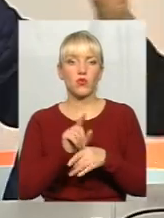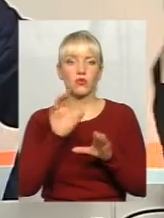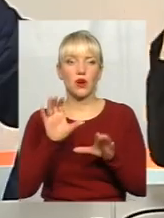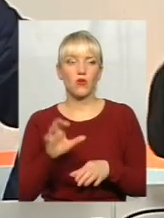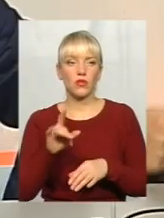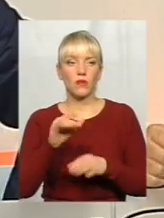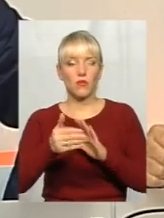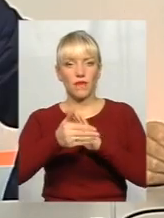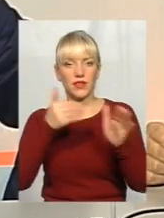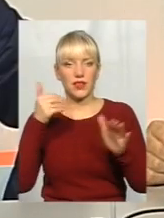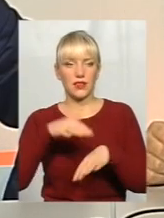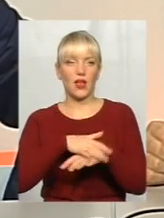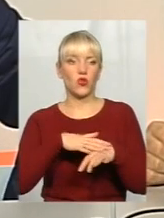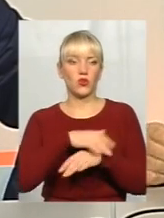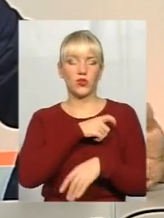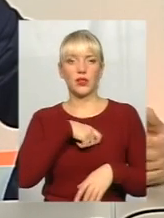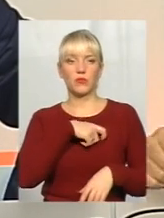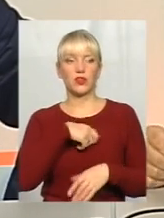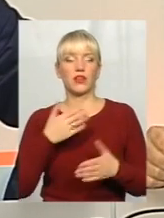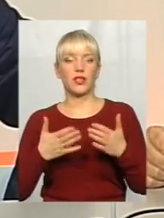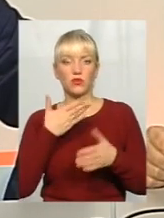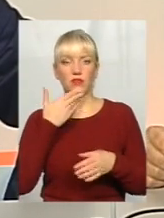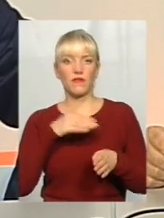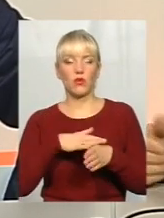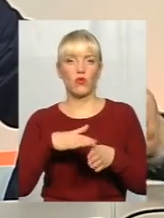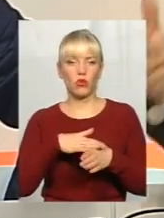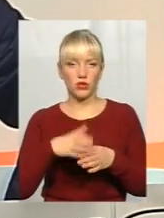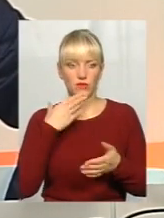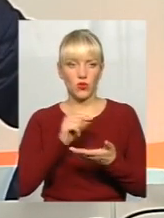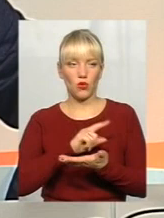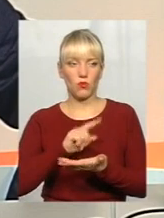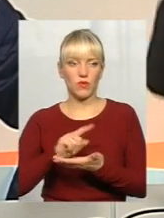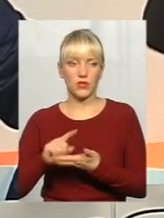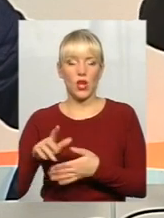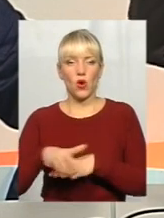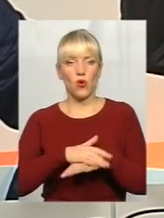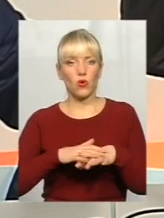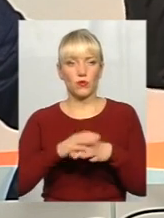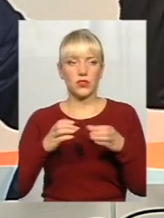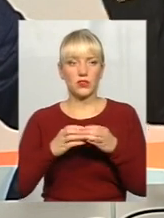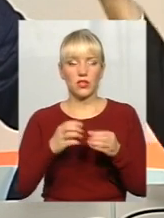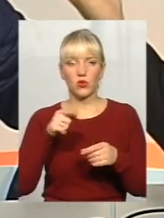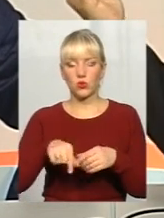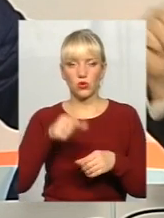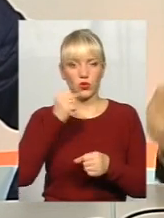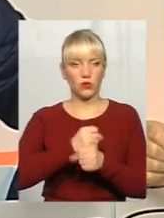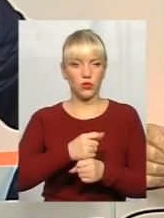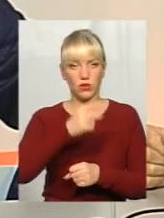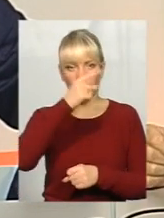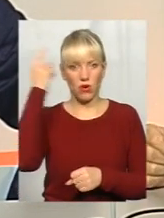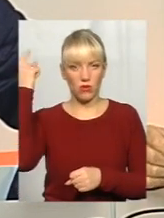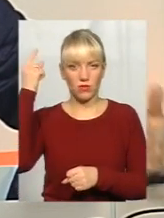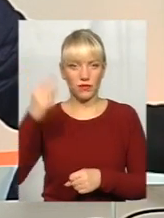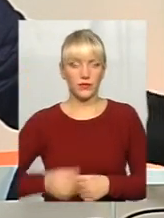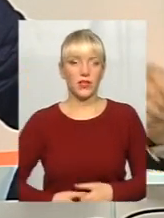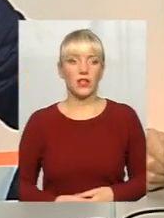відкликання народного депутата, якщо і не виконує свої обов'язки? По-моєму, громадянському суспільству тут, о, роботи. Аби тільки робили.